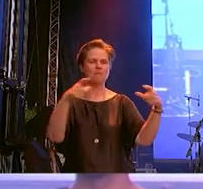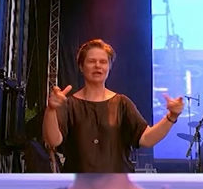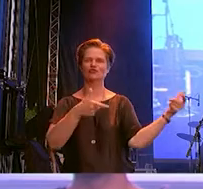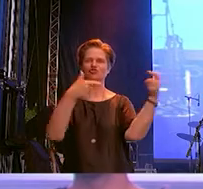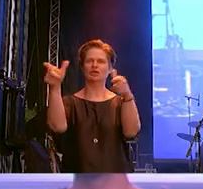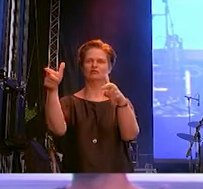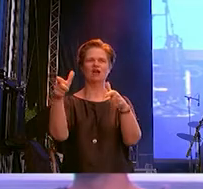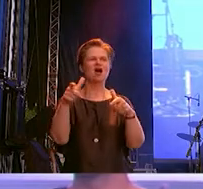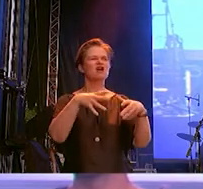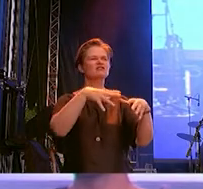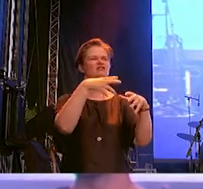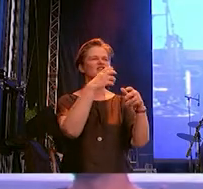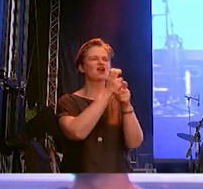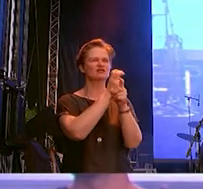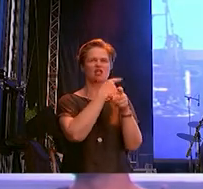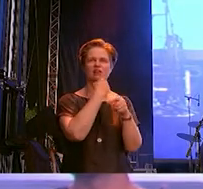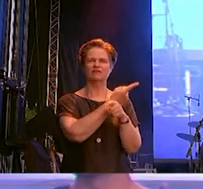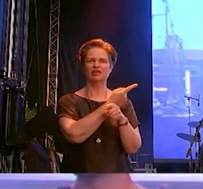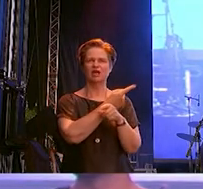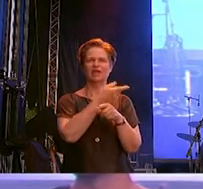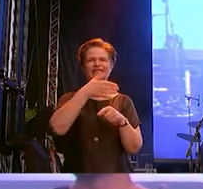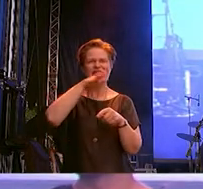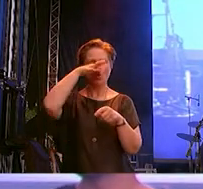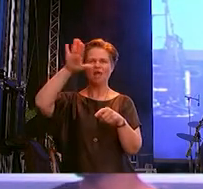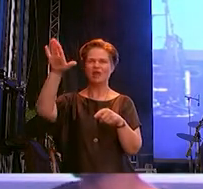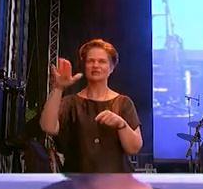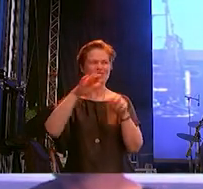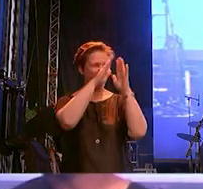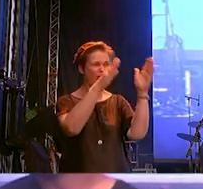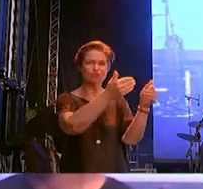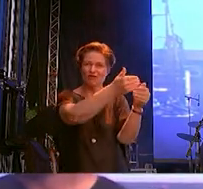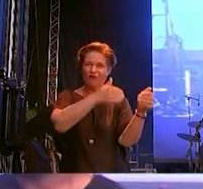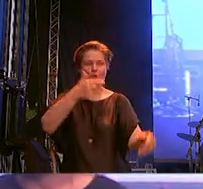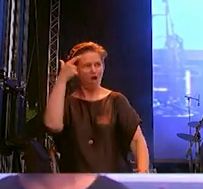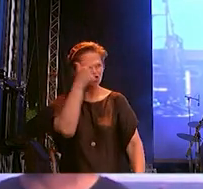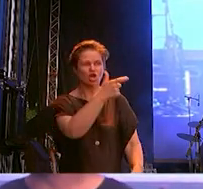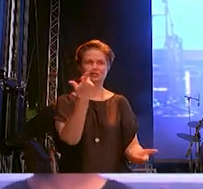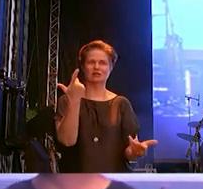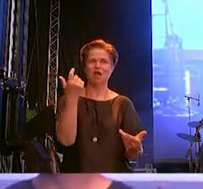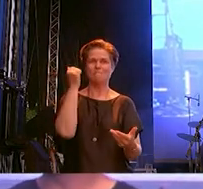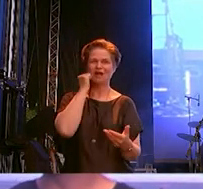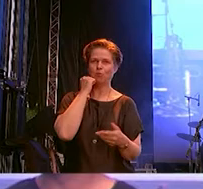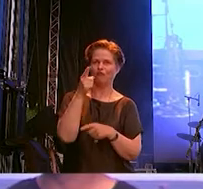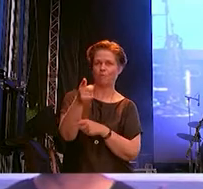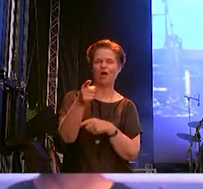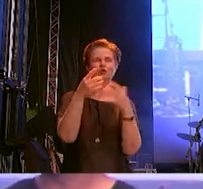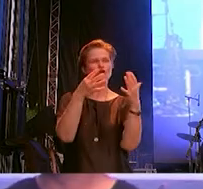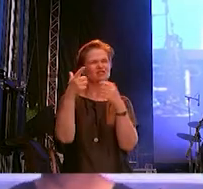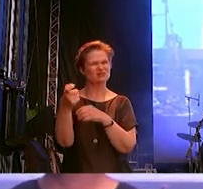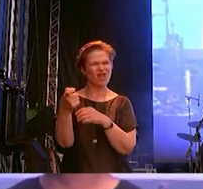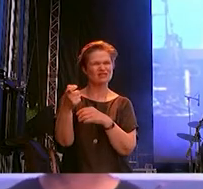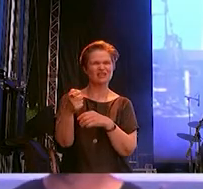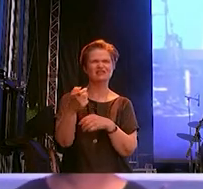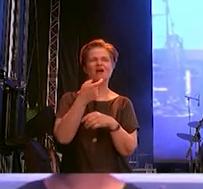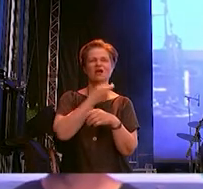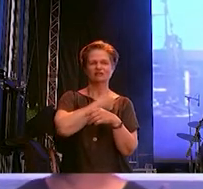wird von einem Neonazi vor seinem Haus erschossen. In Mecklenburg-Vorpommern stehen 29 kommunalen Landespolitikerinnen